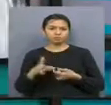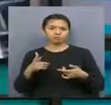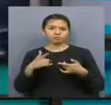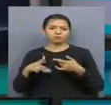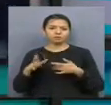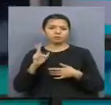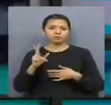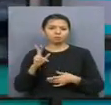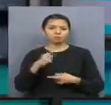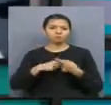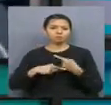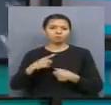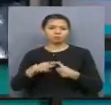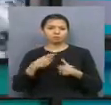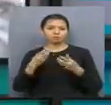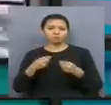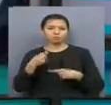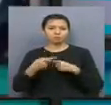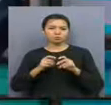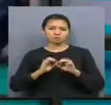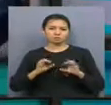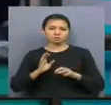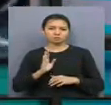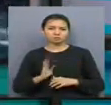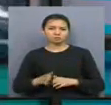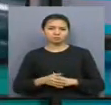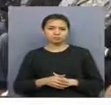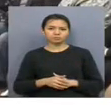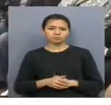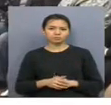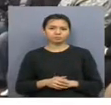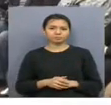бағы жаңғын ғасып кердің есімін әріптесім бай болат ерқан адайдады.